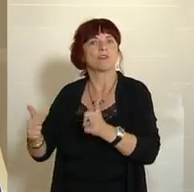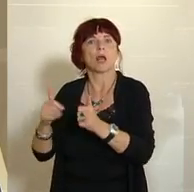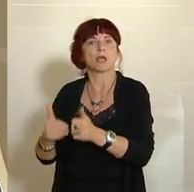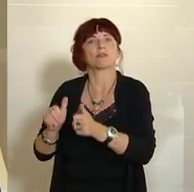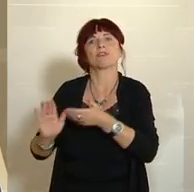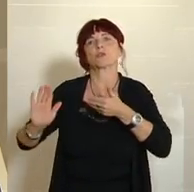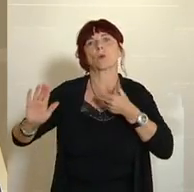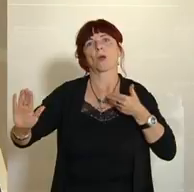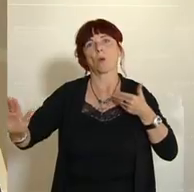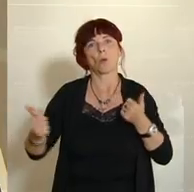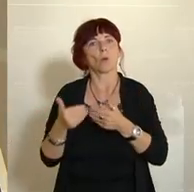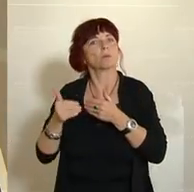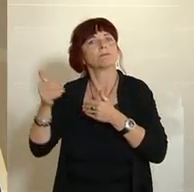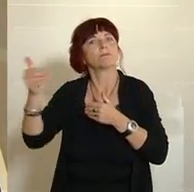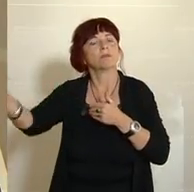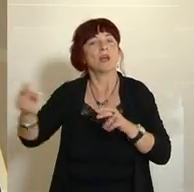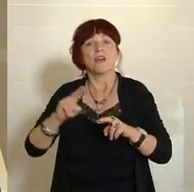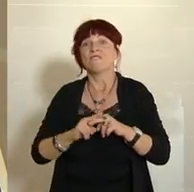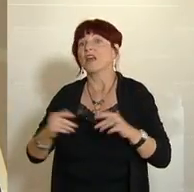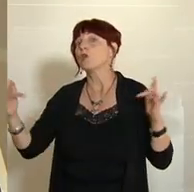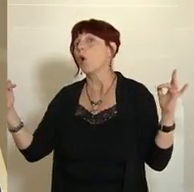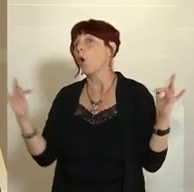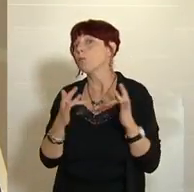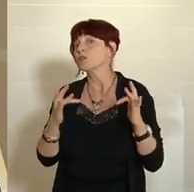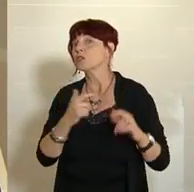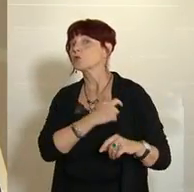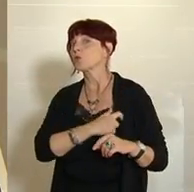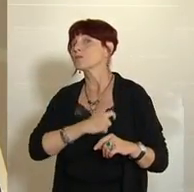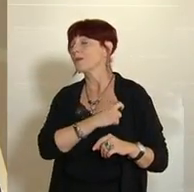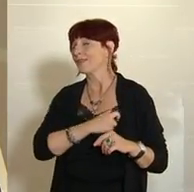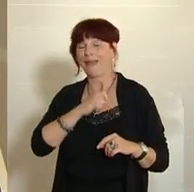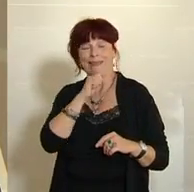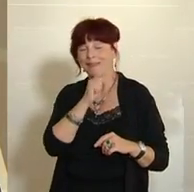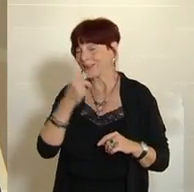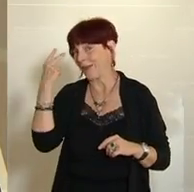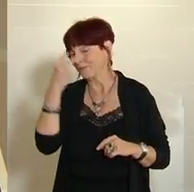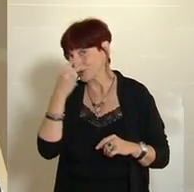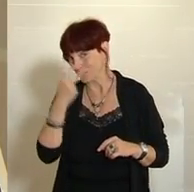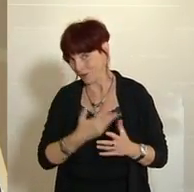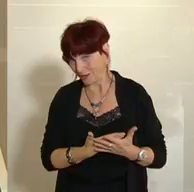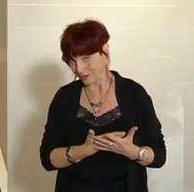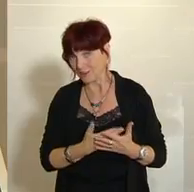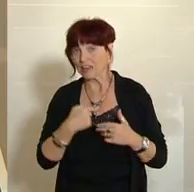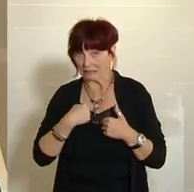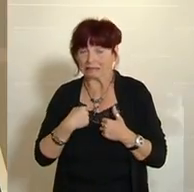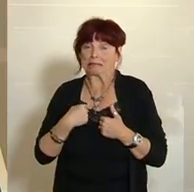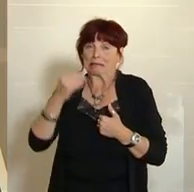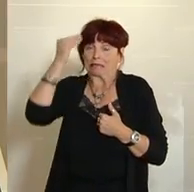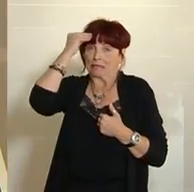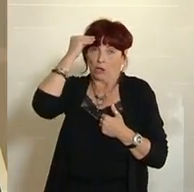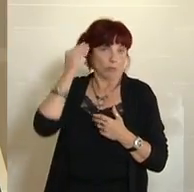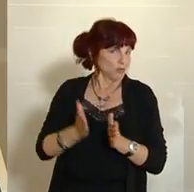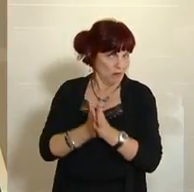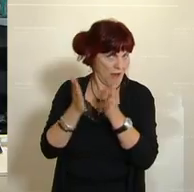dieser Oppositionsidee nicht entsprechend entgegenkommen wird von Regierungsparteien, was ich als sehr bedauerlich erachte, Herr Minister,